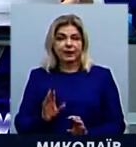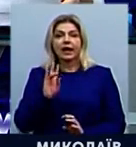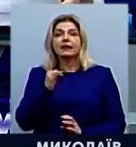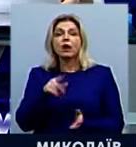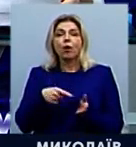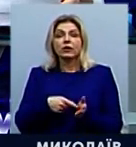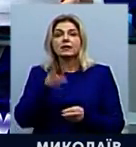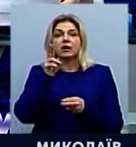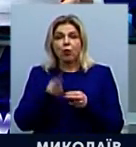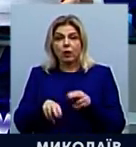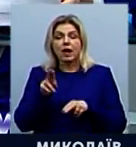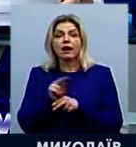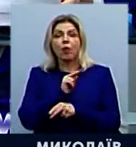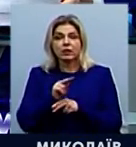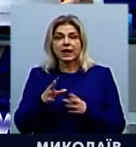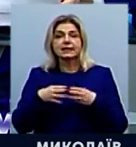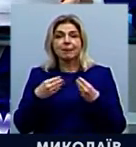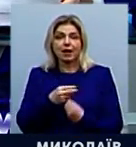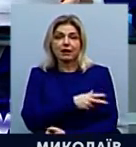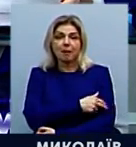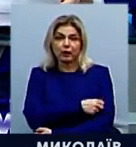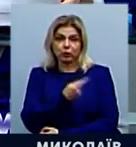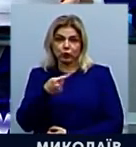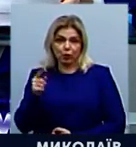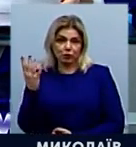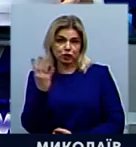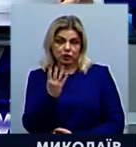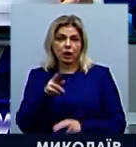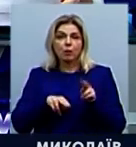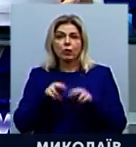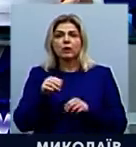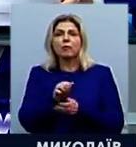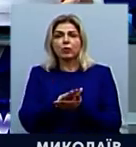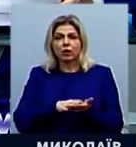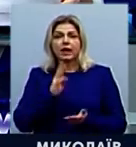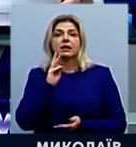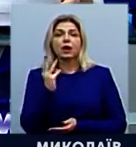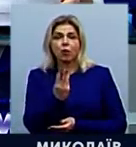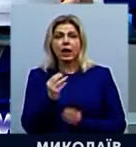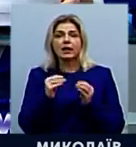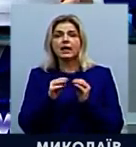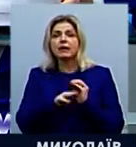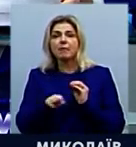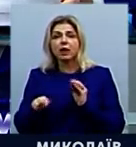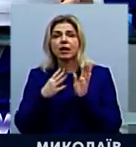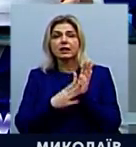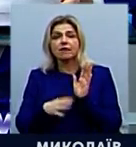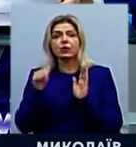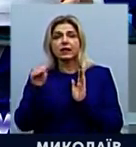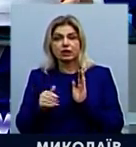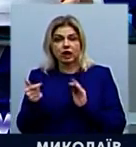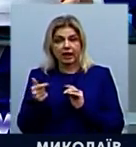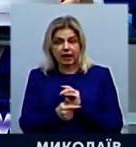реконструкцію сімейної амбулаторії номер 4. Будівання роботи тривало майже три роки, 10 мільйонів 90 тисяч